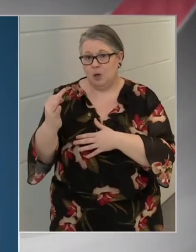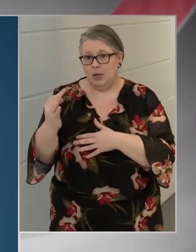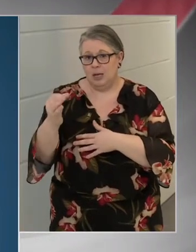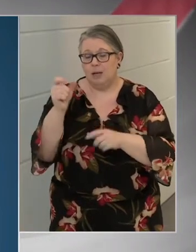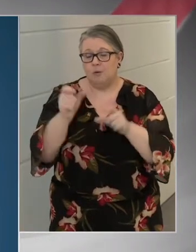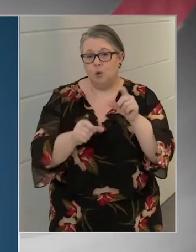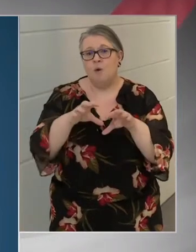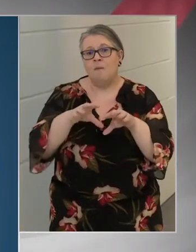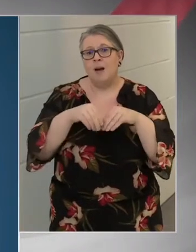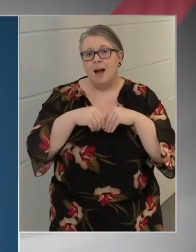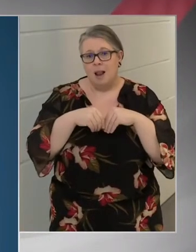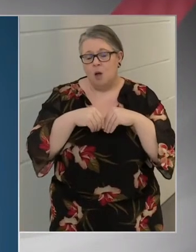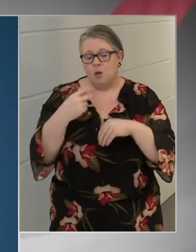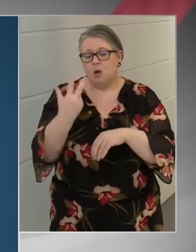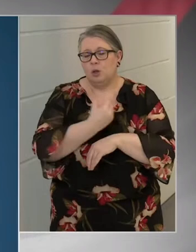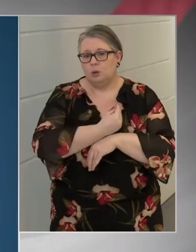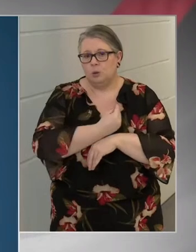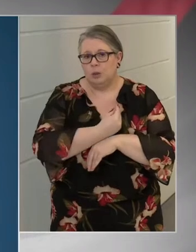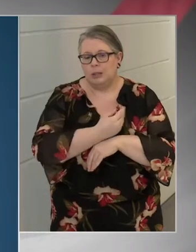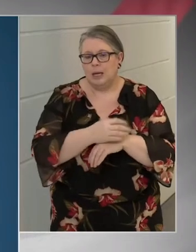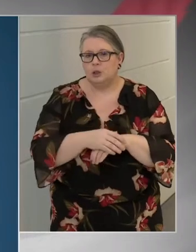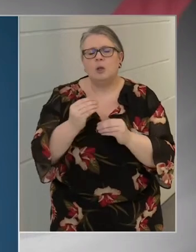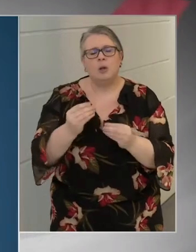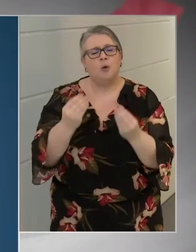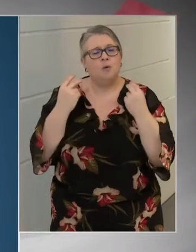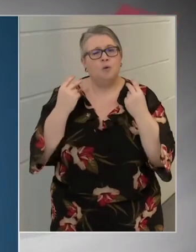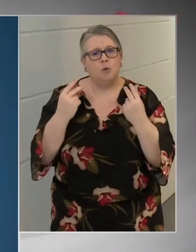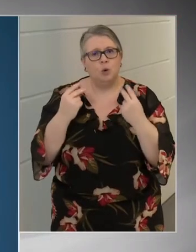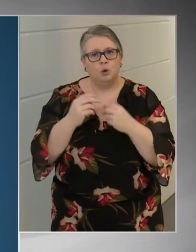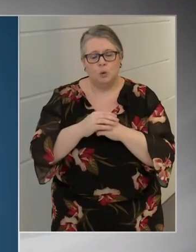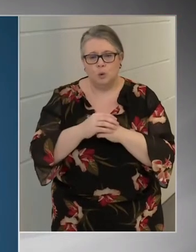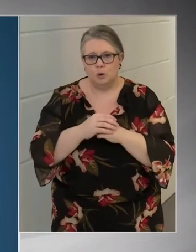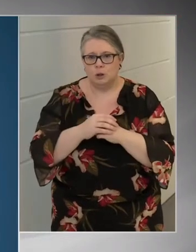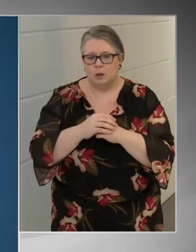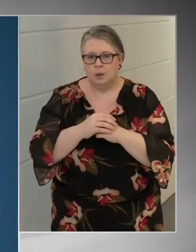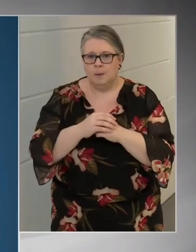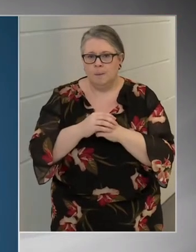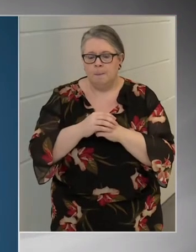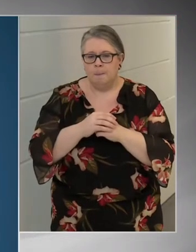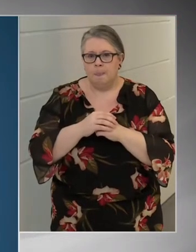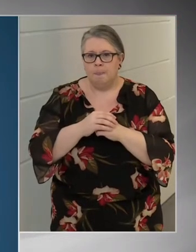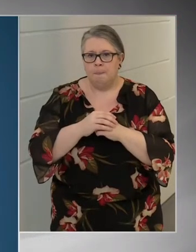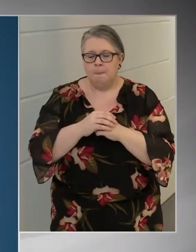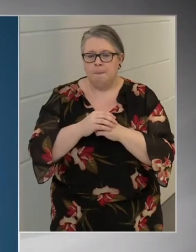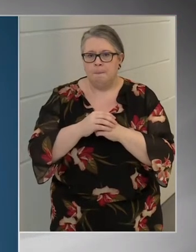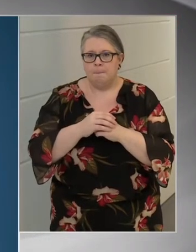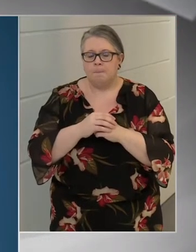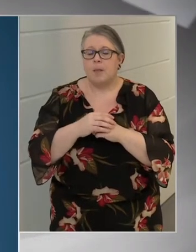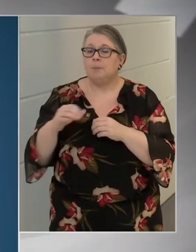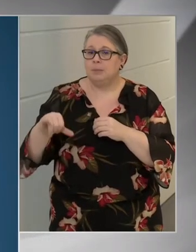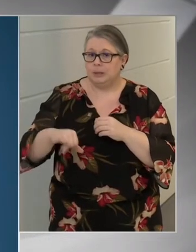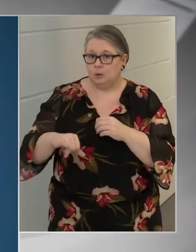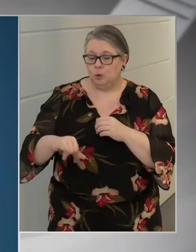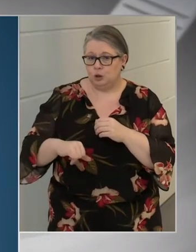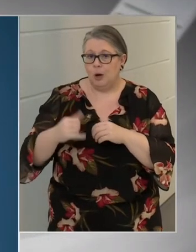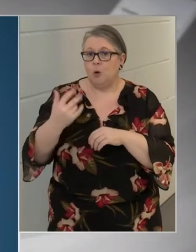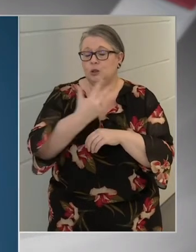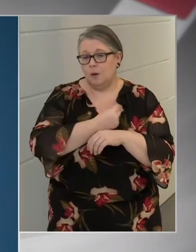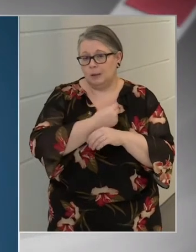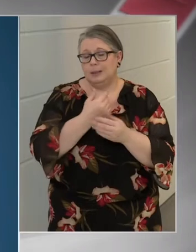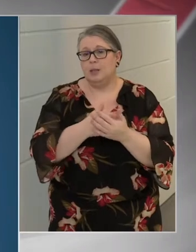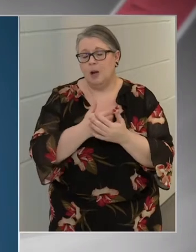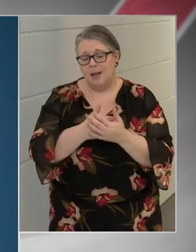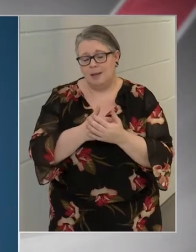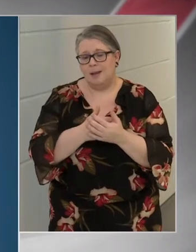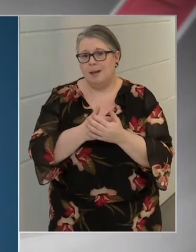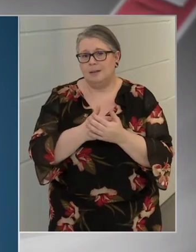felment ez az arány. Nagyon fontos az, hogy biztonságos vakcinákkal